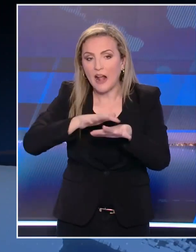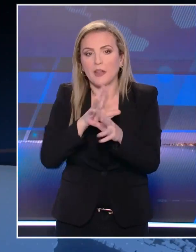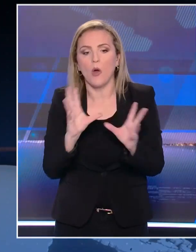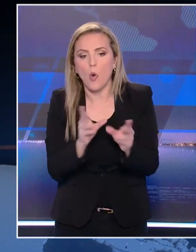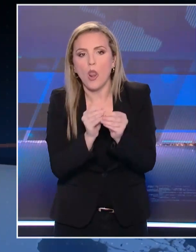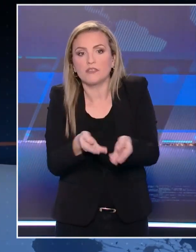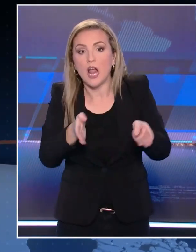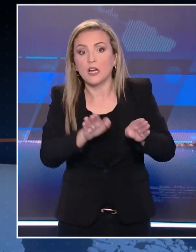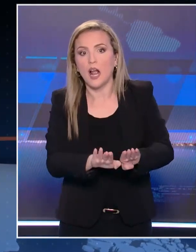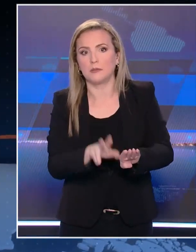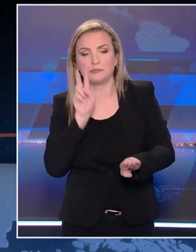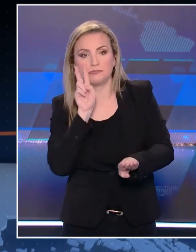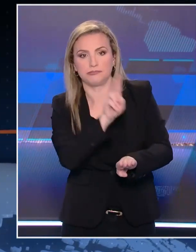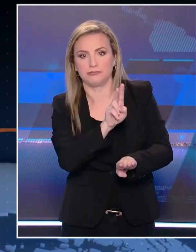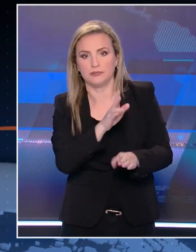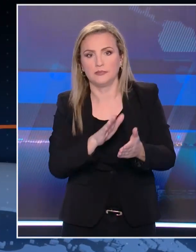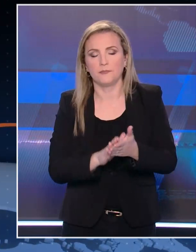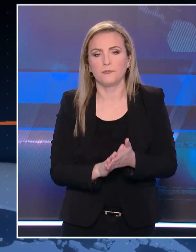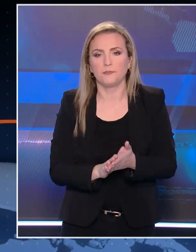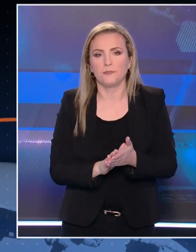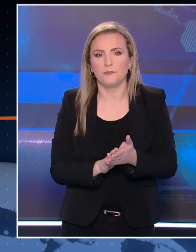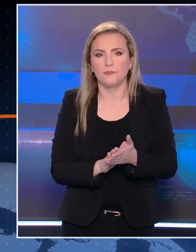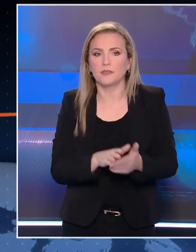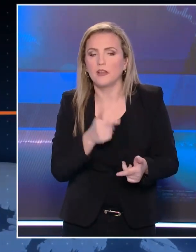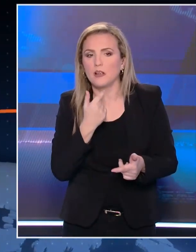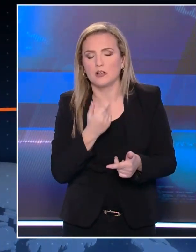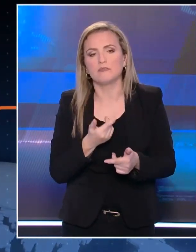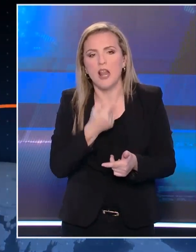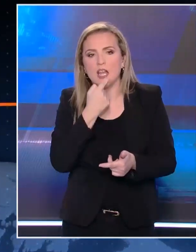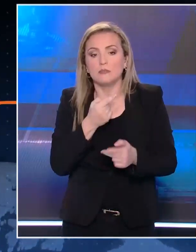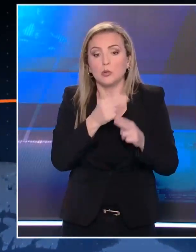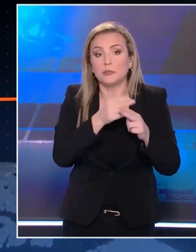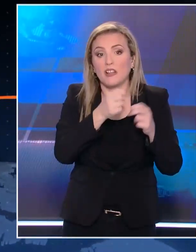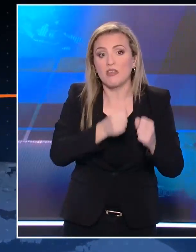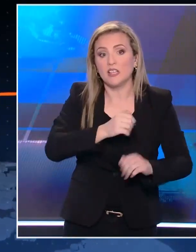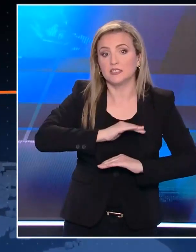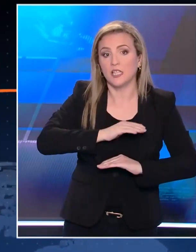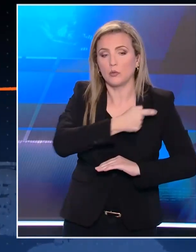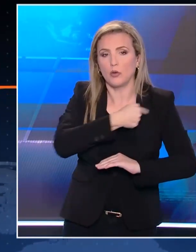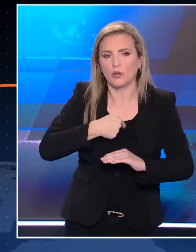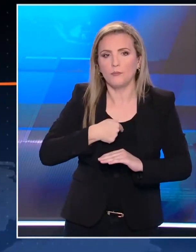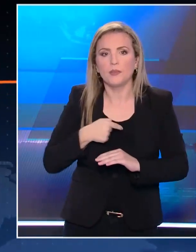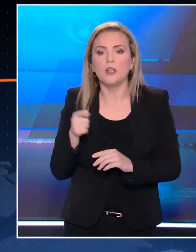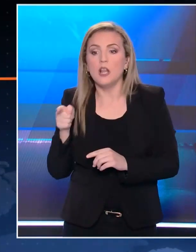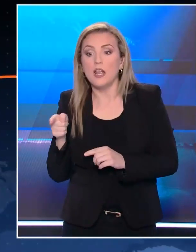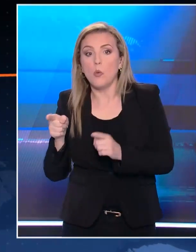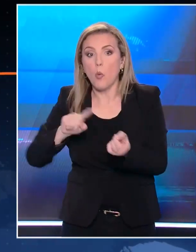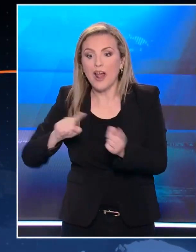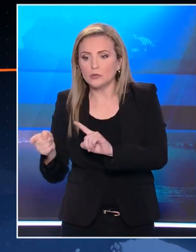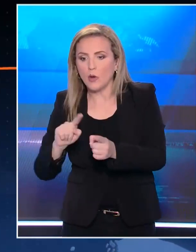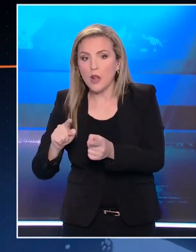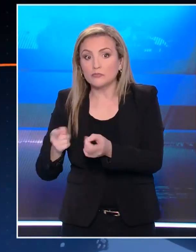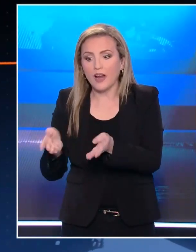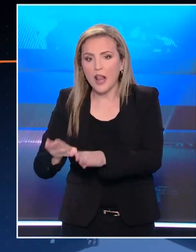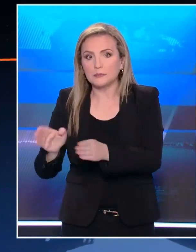Τασούλα. Αφήστε πείτε για τη Σαντήριο, συμπεριφέρεται ακριβώς ένα κορυφαίο λειτουργό. Ο ένας προσπαθεί να καλύψει τον κολλητό του κ.